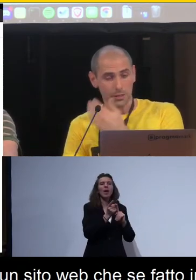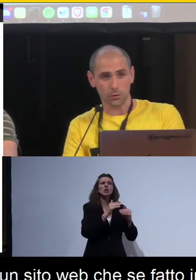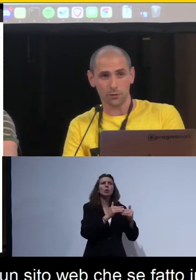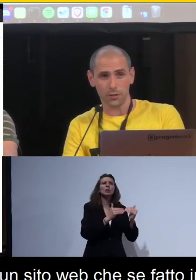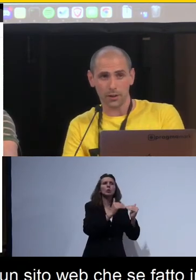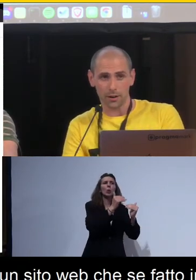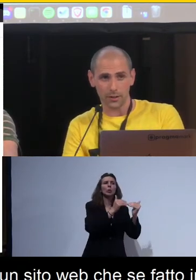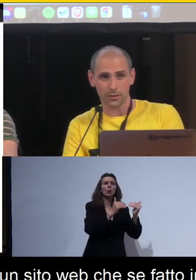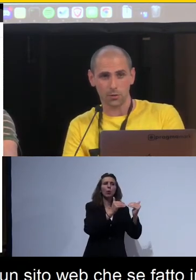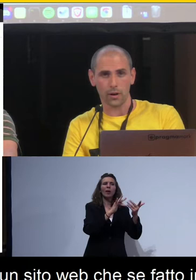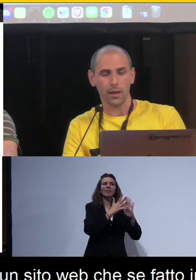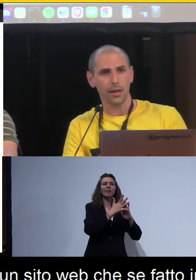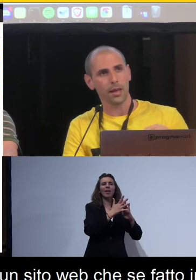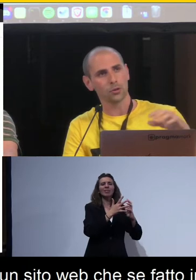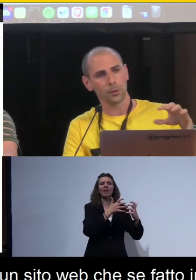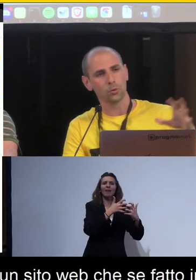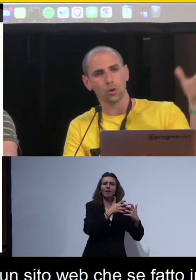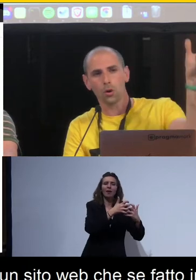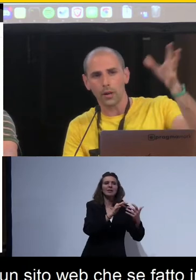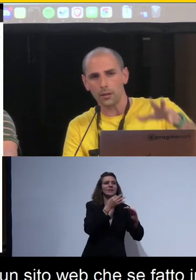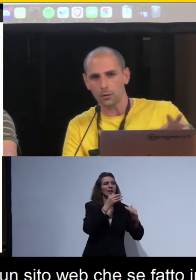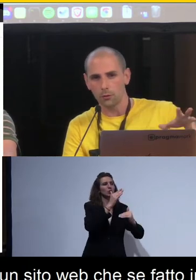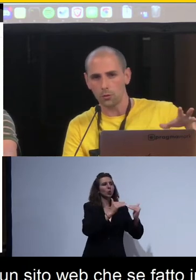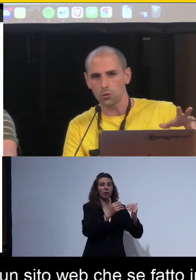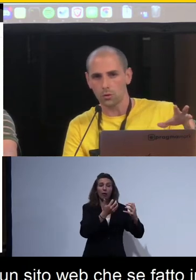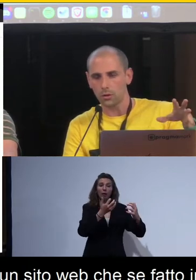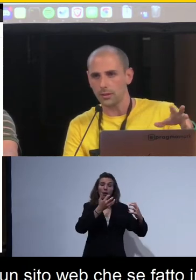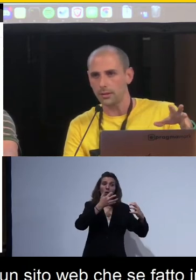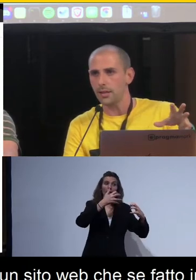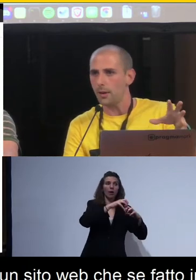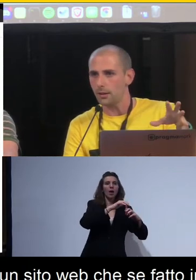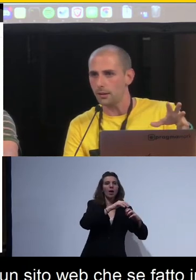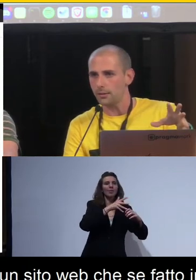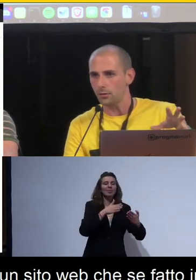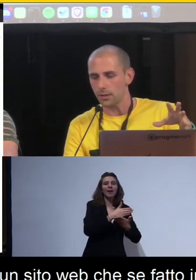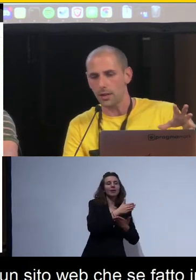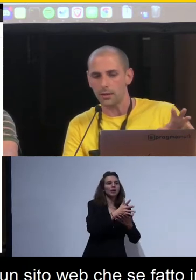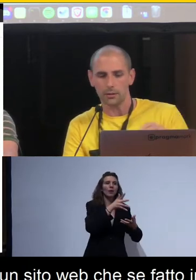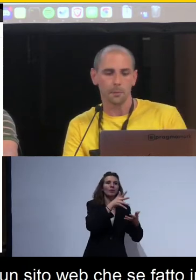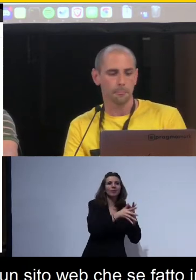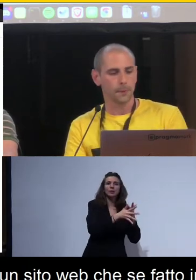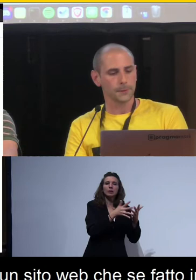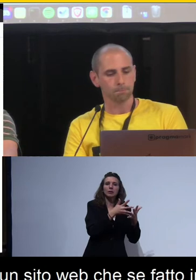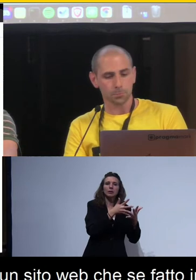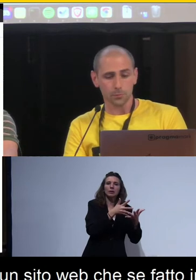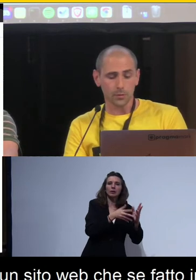rende spesso difficile la navigazione e soprattutto non coerente col flusso degli elementi all'interno della slide.